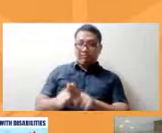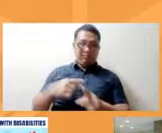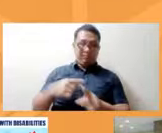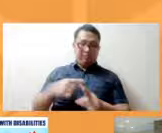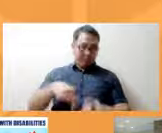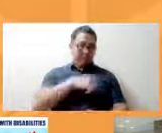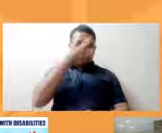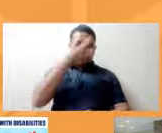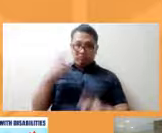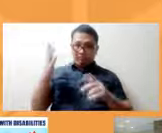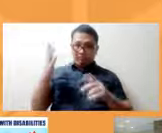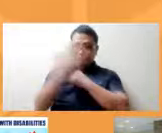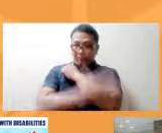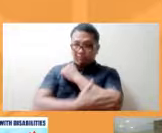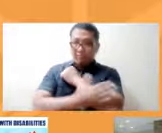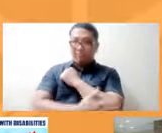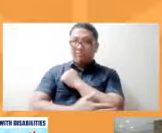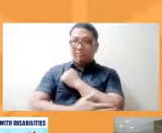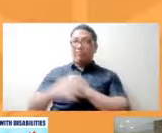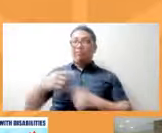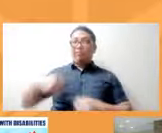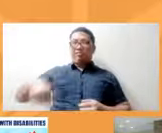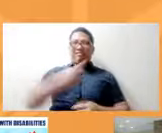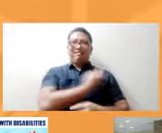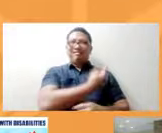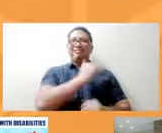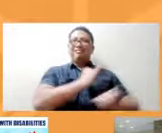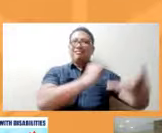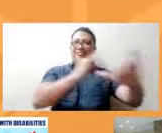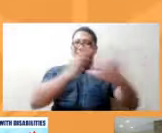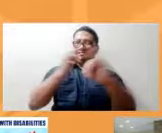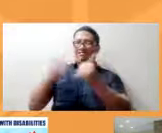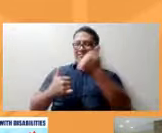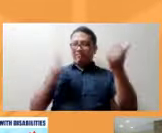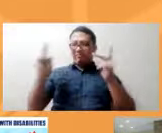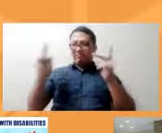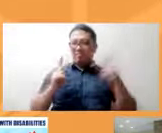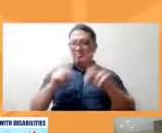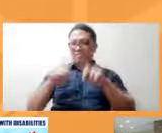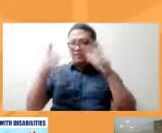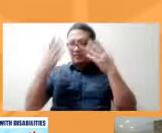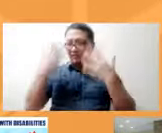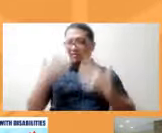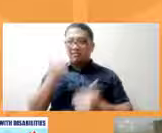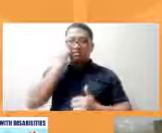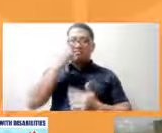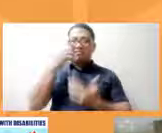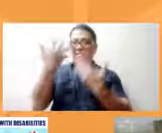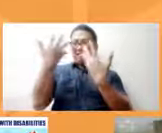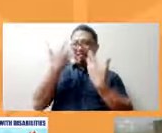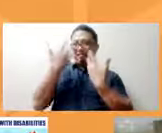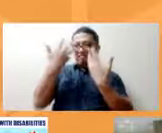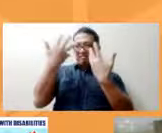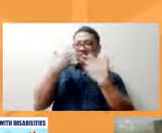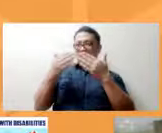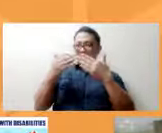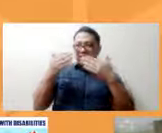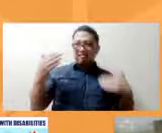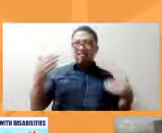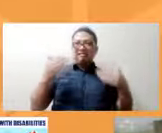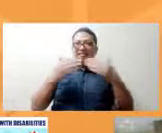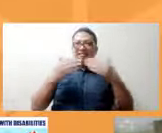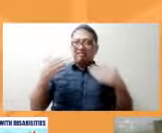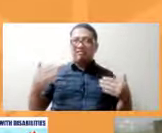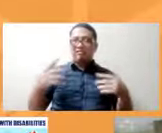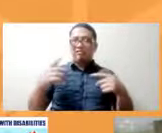also people and human beings sadly nga lang po lagi kaming napag iiwanan sa pagpaplano ng government